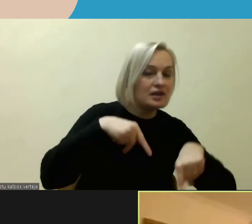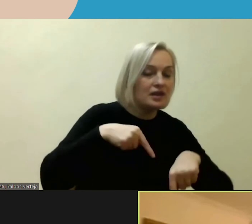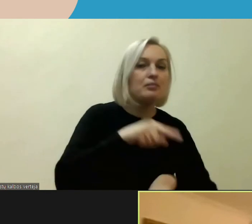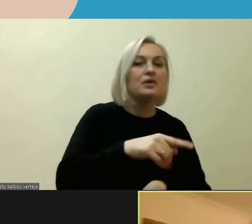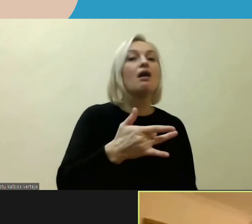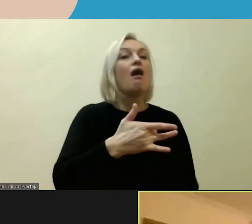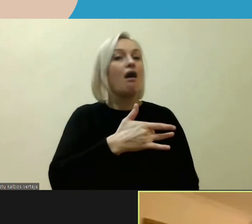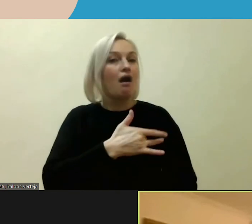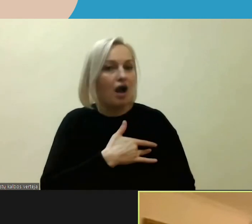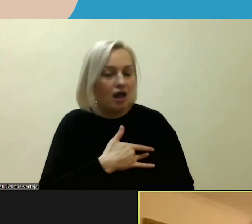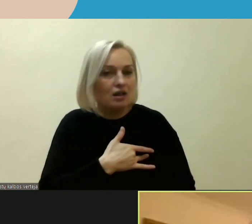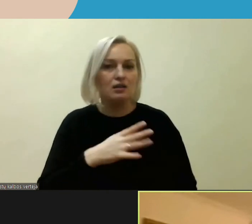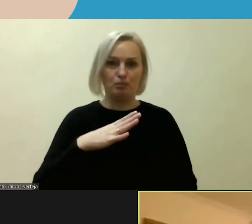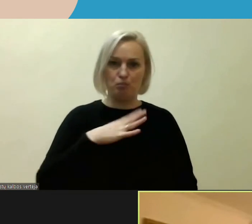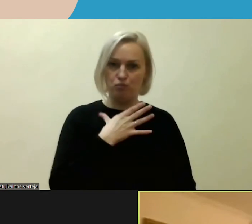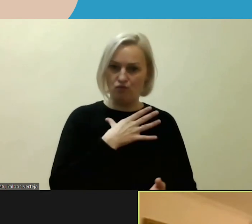neapykantos nusikaltimas.